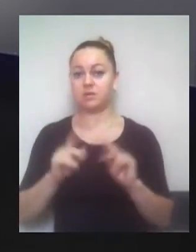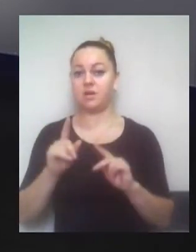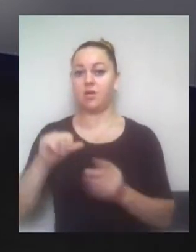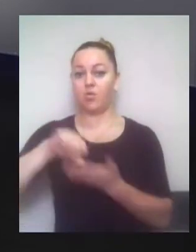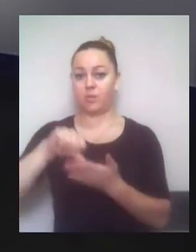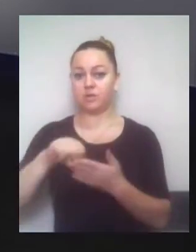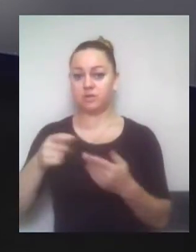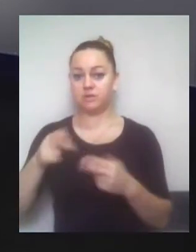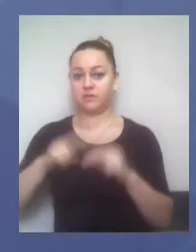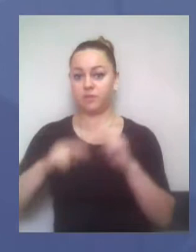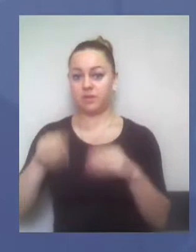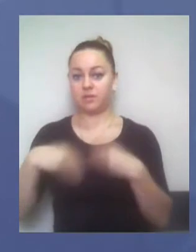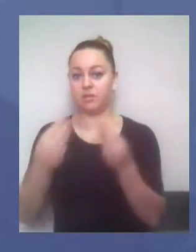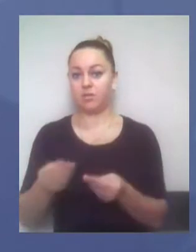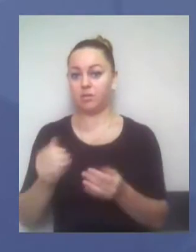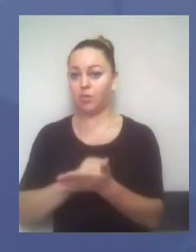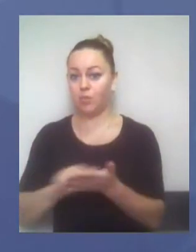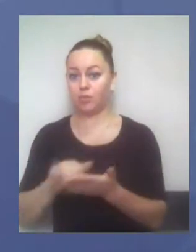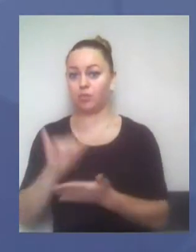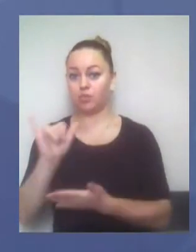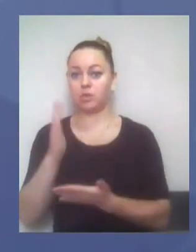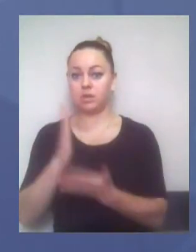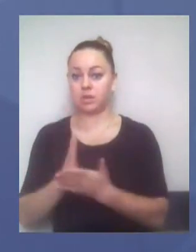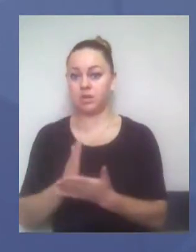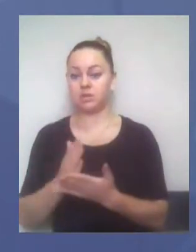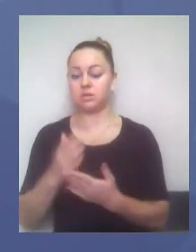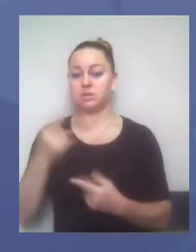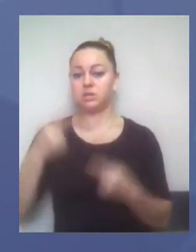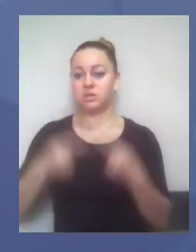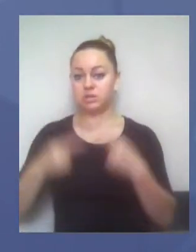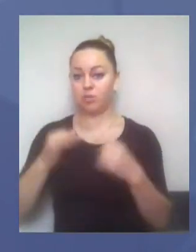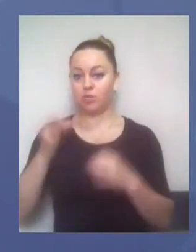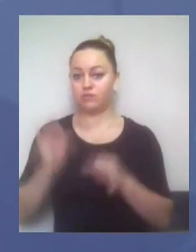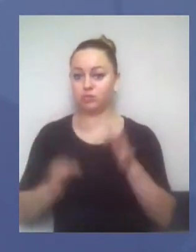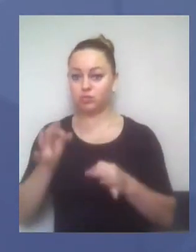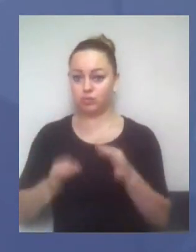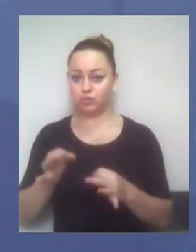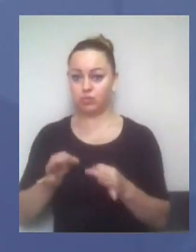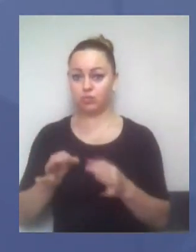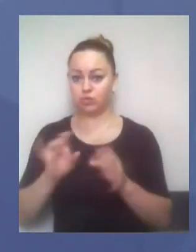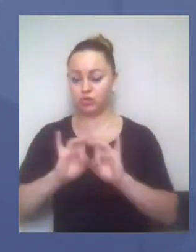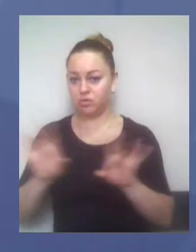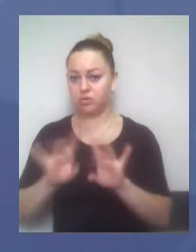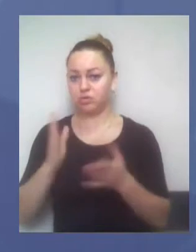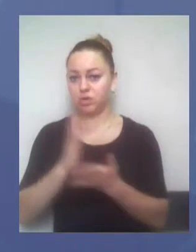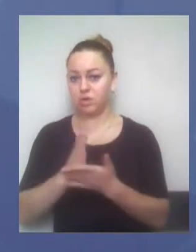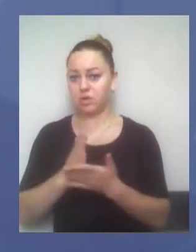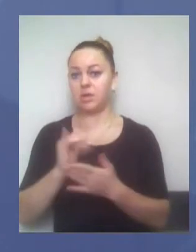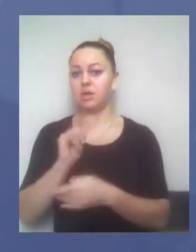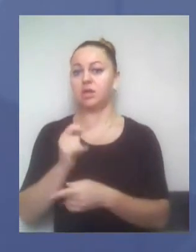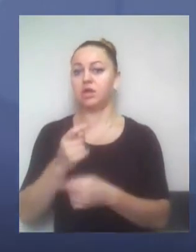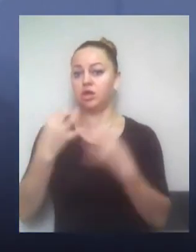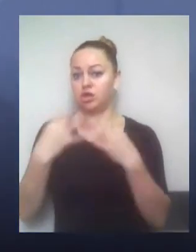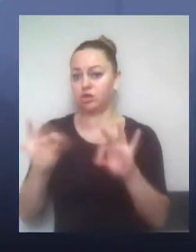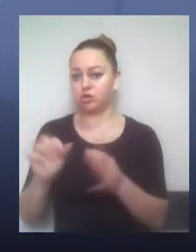то, что у них есть оспарение в суде, потом еще какие-то разрешительные документы там от